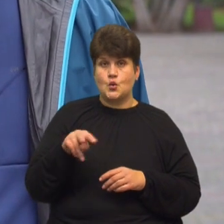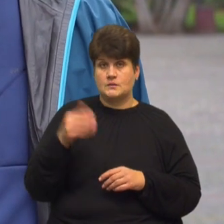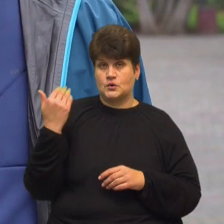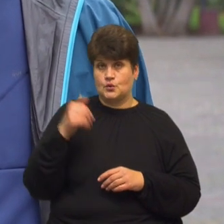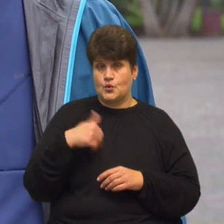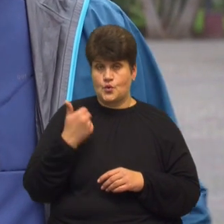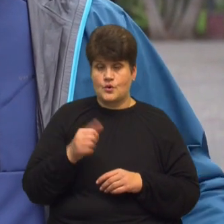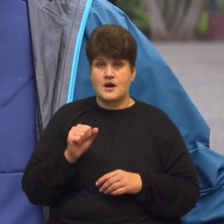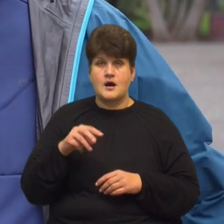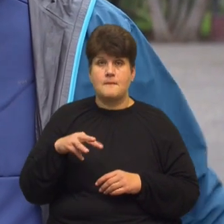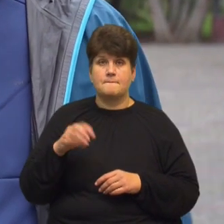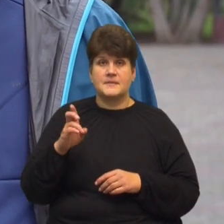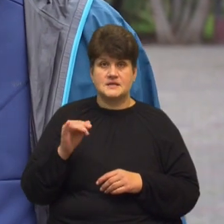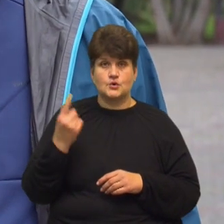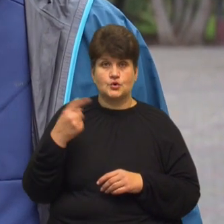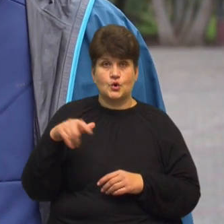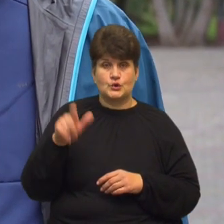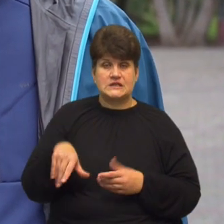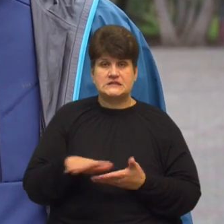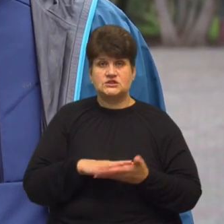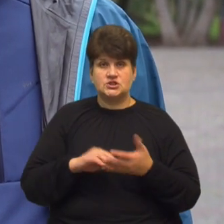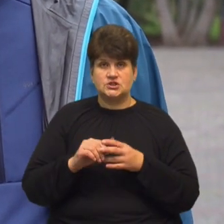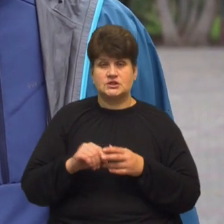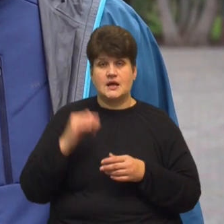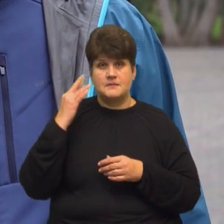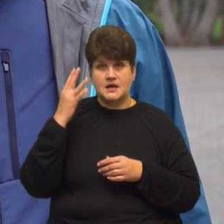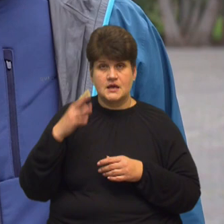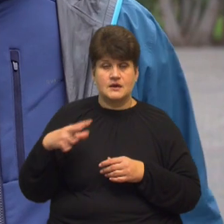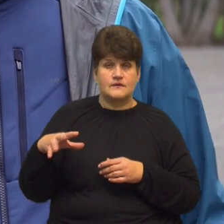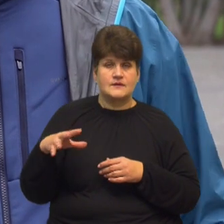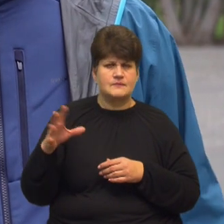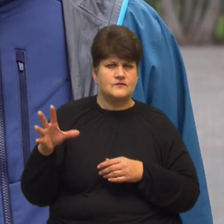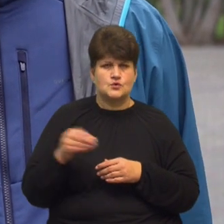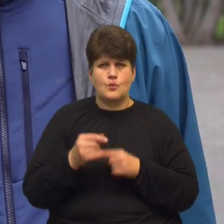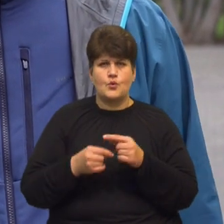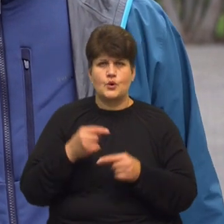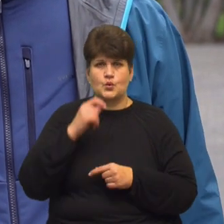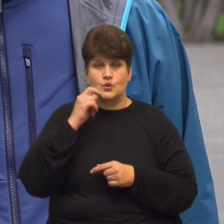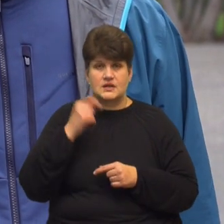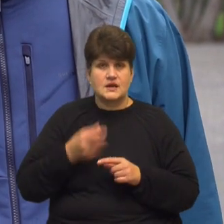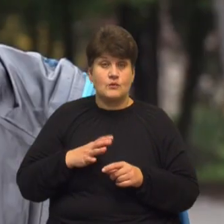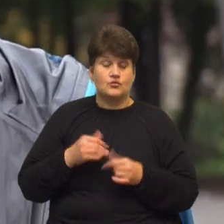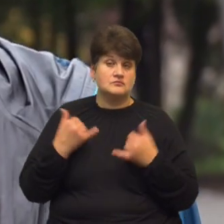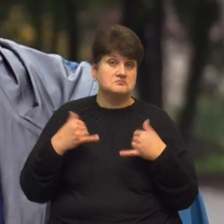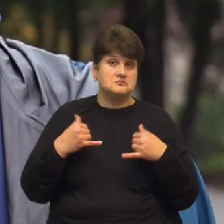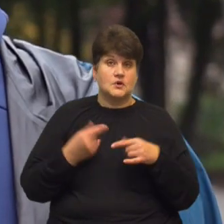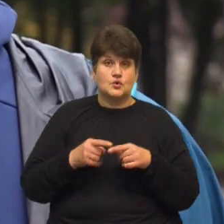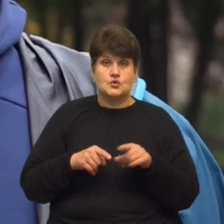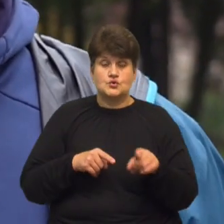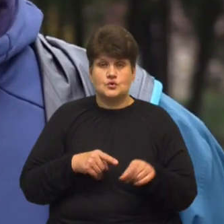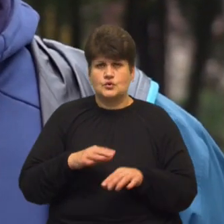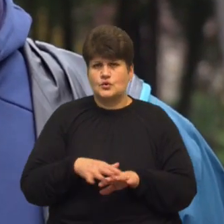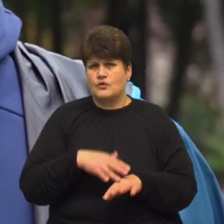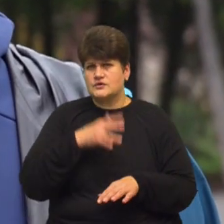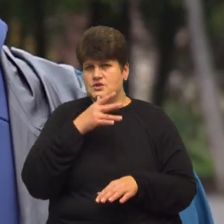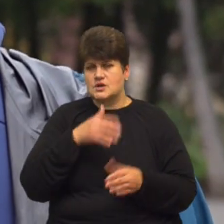амбіції однієї людини знищили мрії цілого покоління українців. Я був від цього дуже вражений, і тому тривалий час